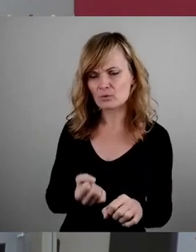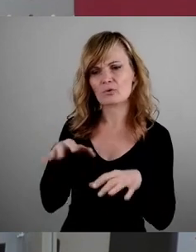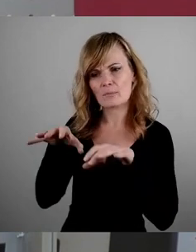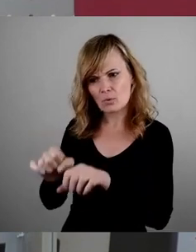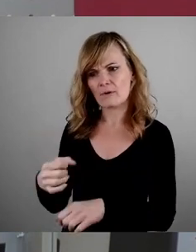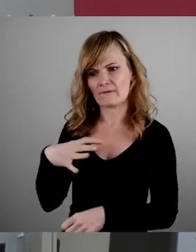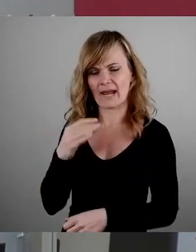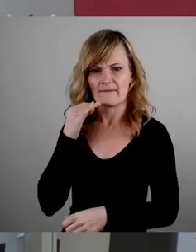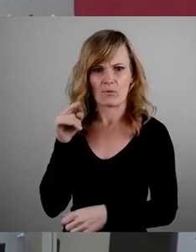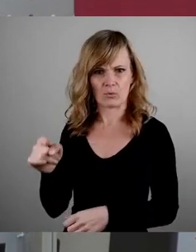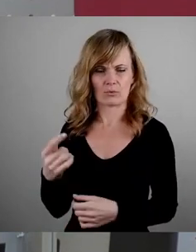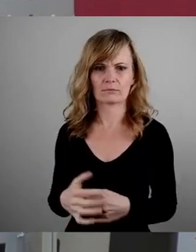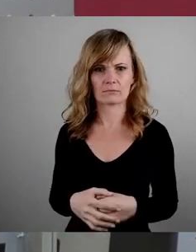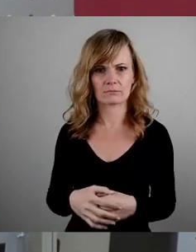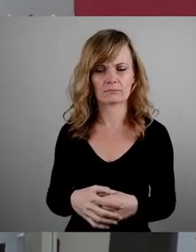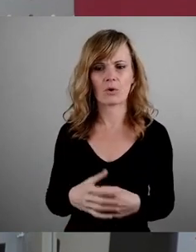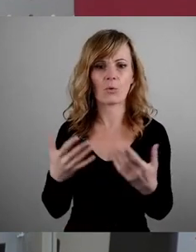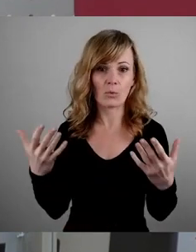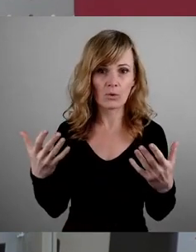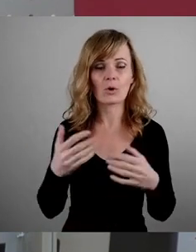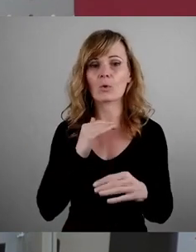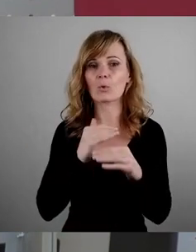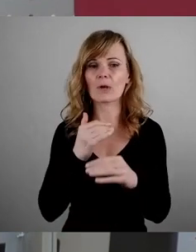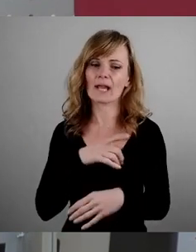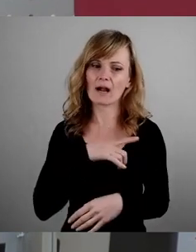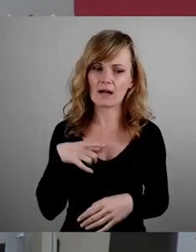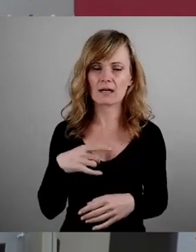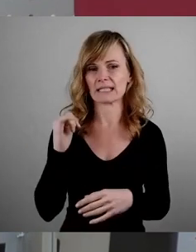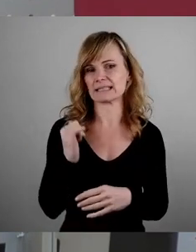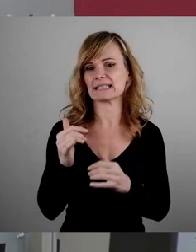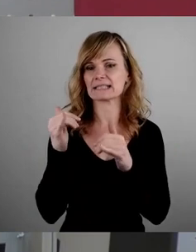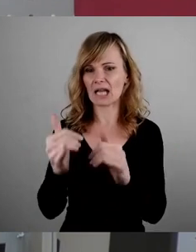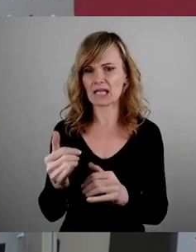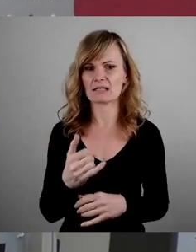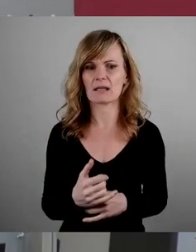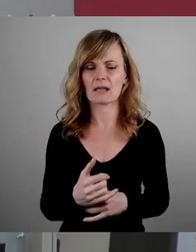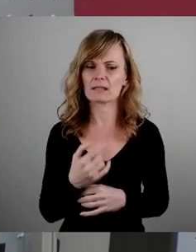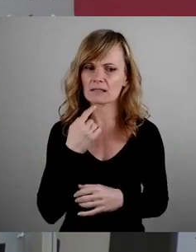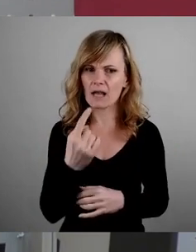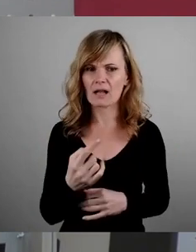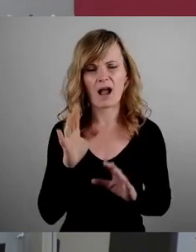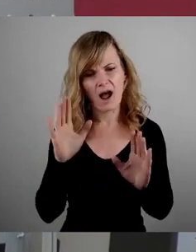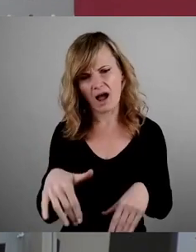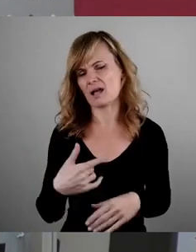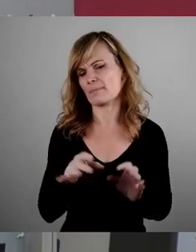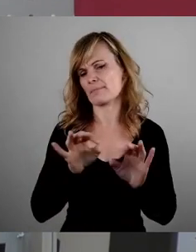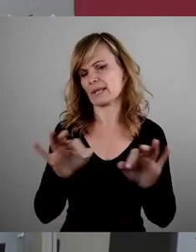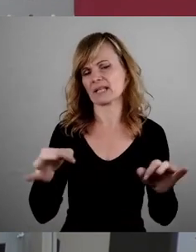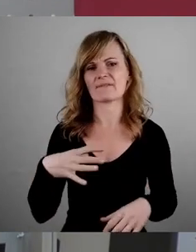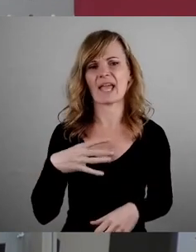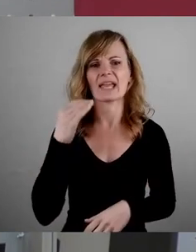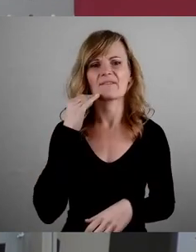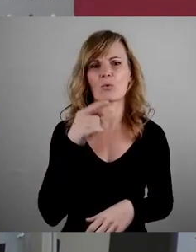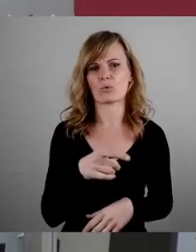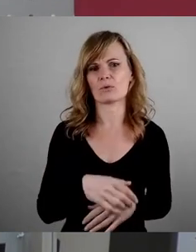halt Kollegen, die länger auf Dienstreisen sind, die sagen, okay, ich möchte doch lieber in eine Ferienwohnung ziehen, weil ich halt ein Viertel, ein